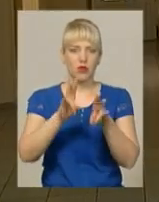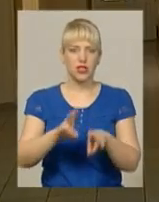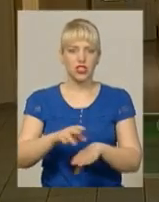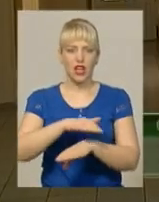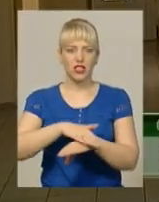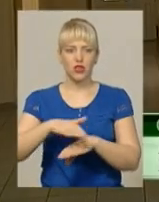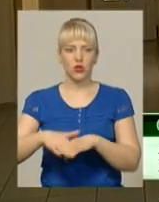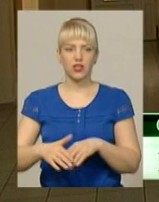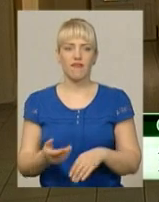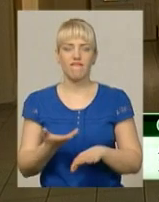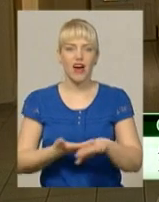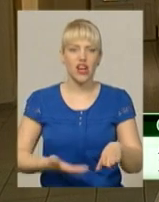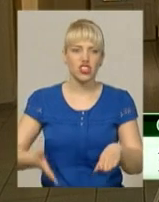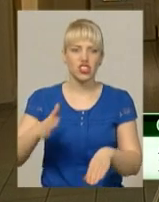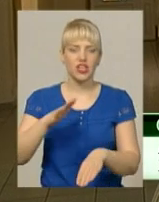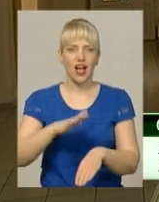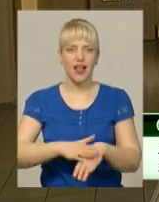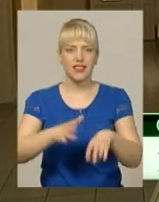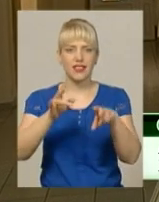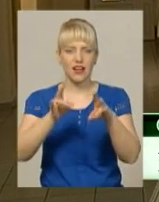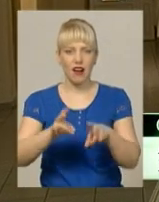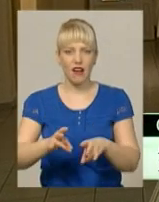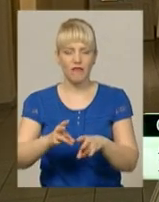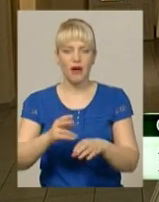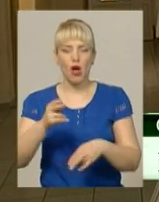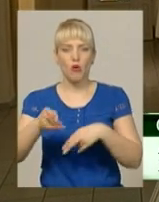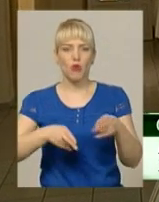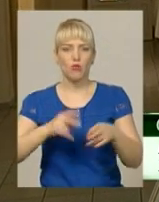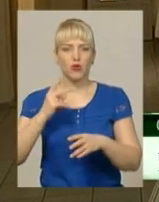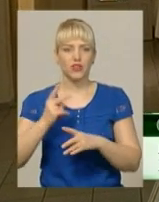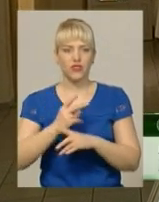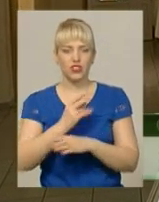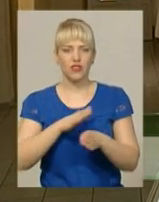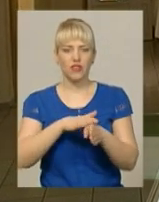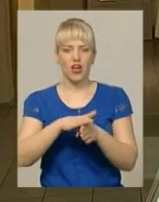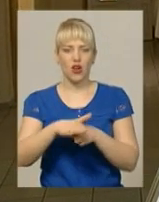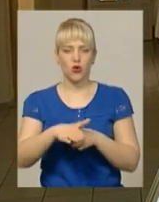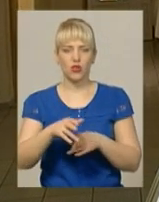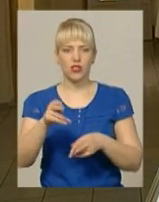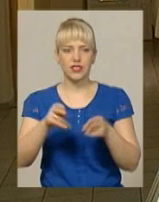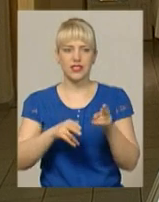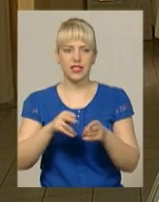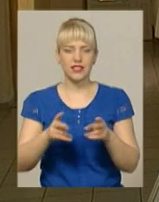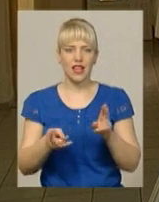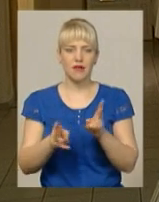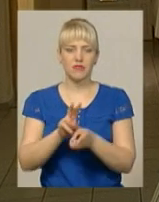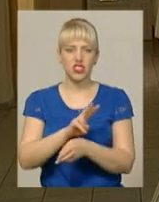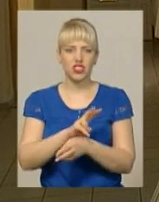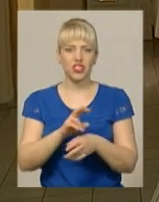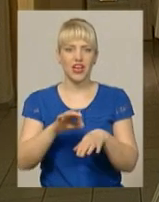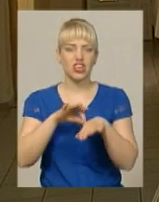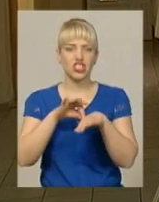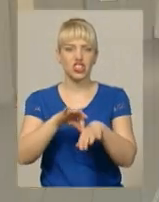опікова травма, прооперований двічі, виконалася операція некректомія і заміщення дефектів